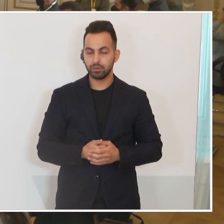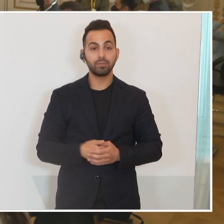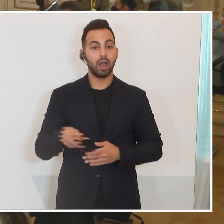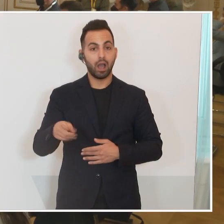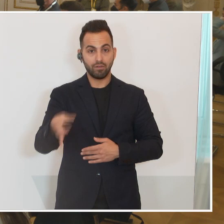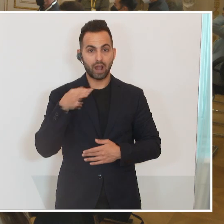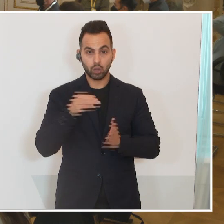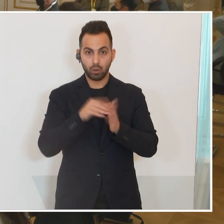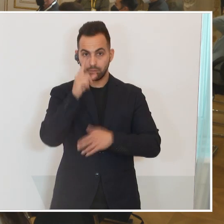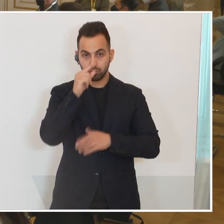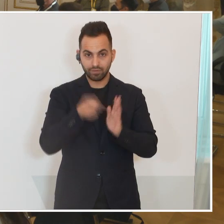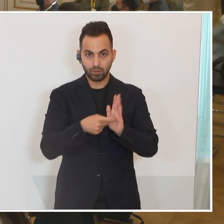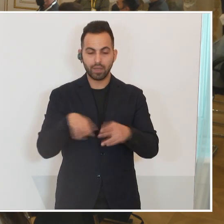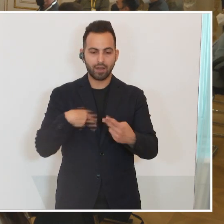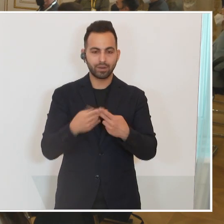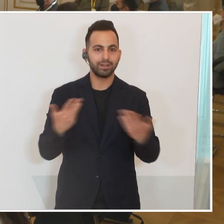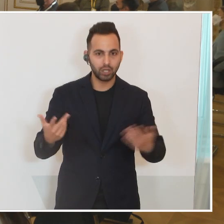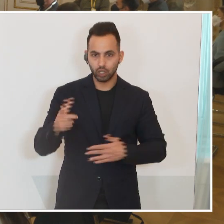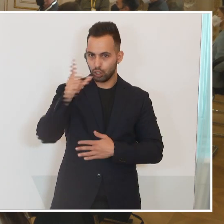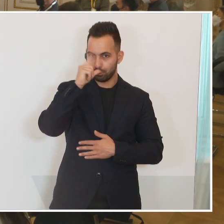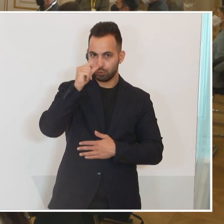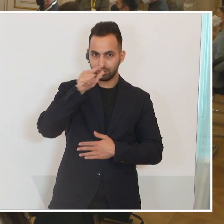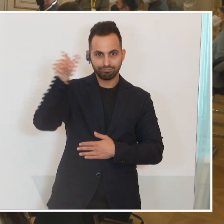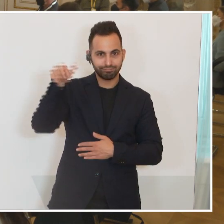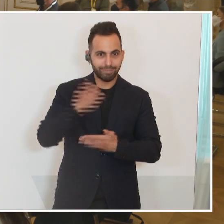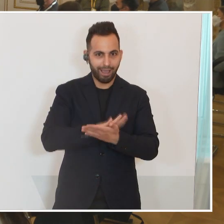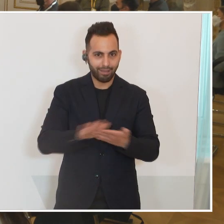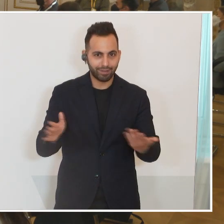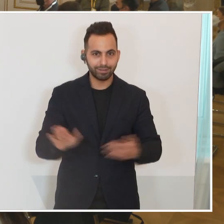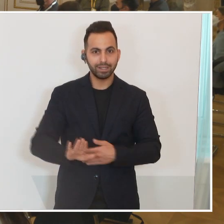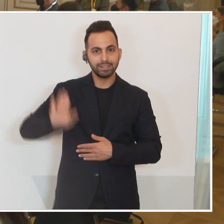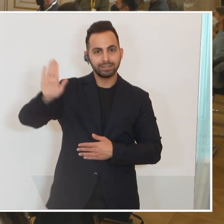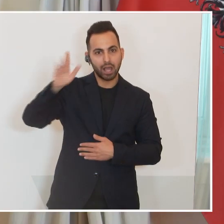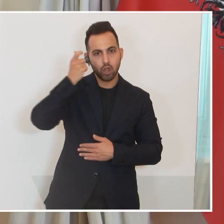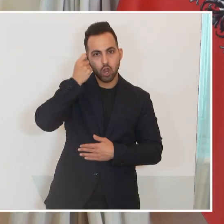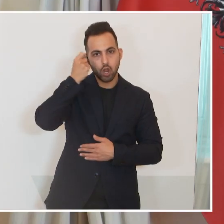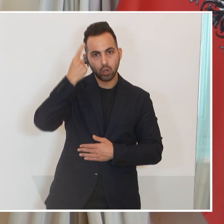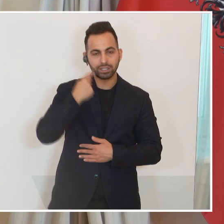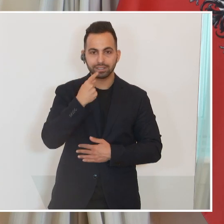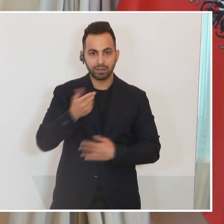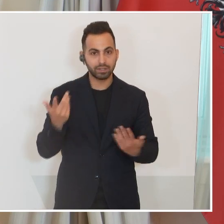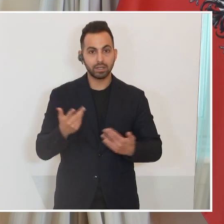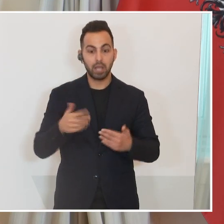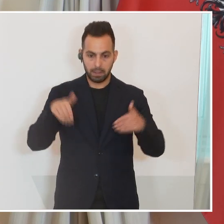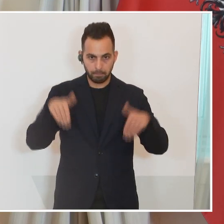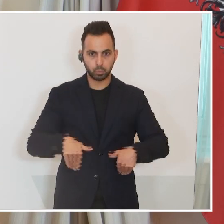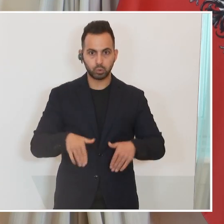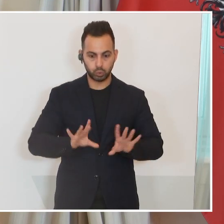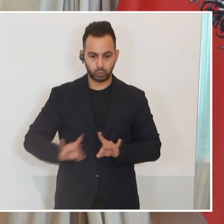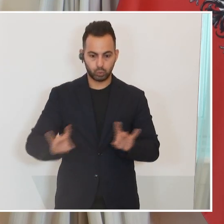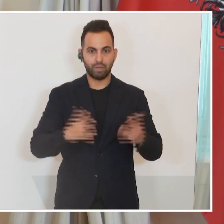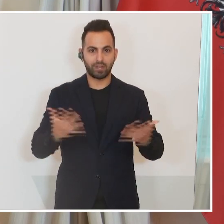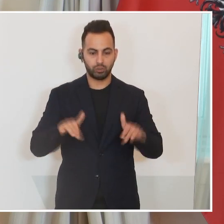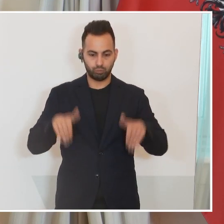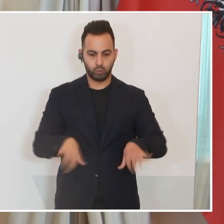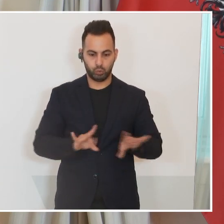Also, naja, bei Putin ist es eigentlich ganz einfach. Von seiner Logik aus ist, muss er das jetzt tun, was zu tun